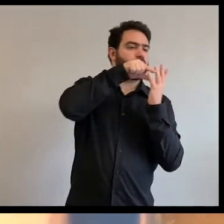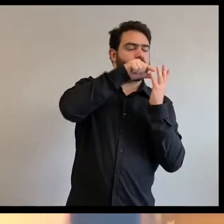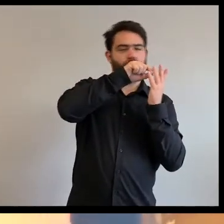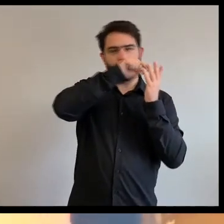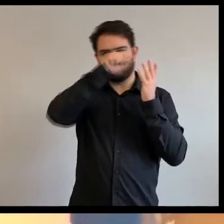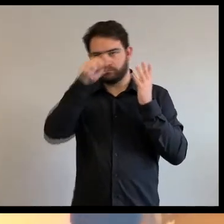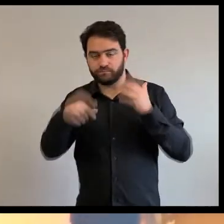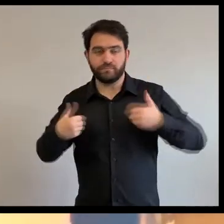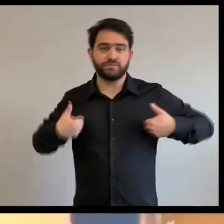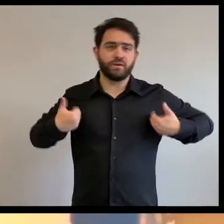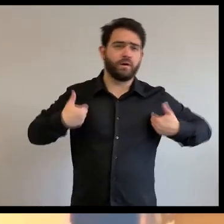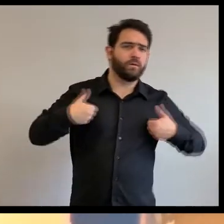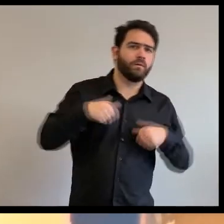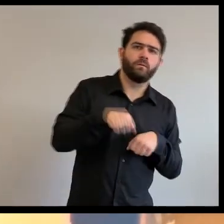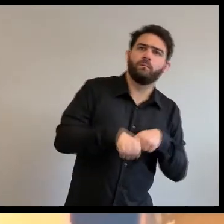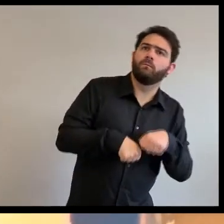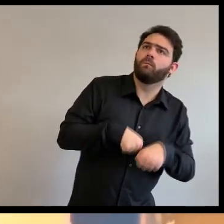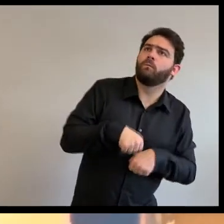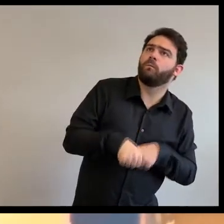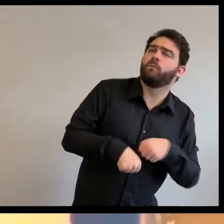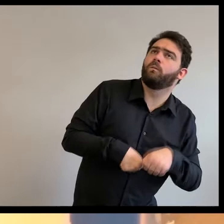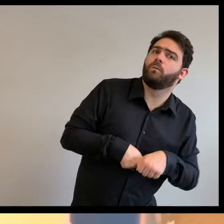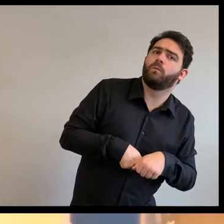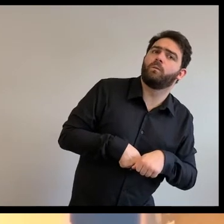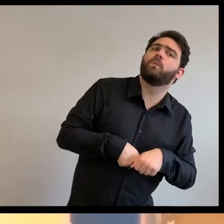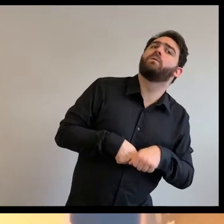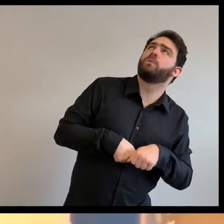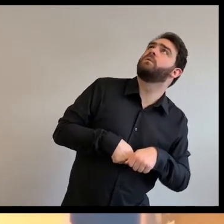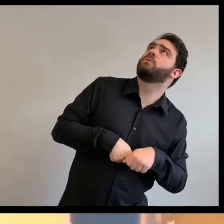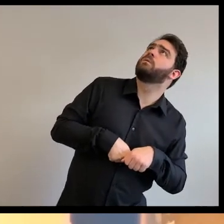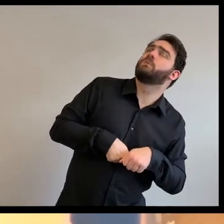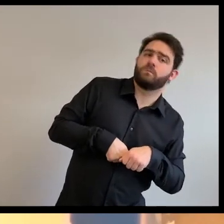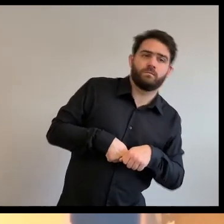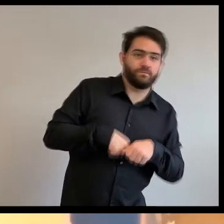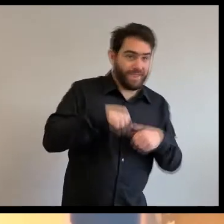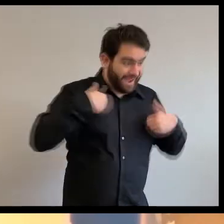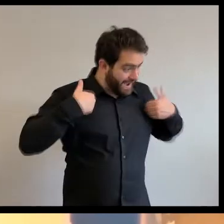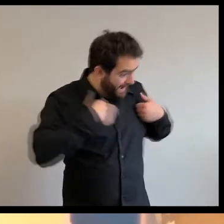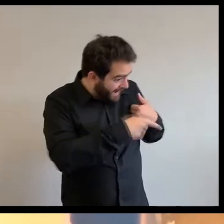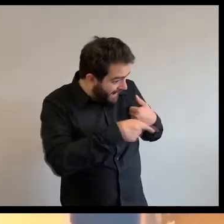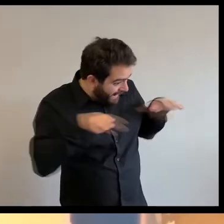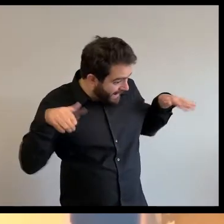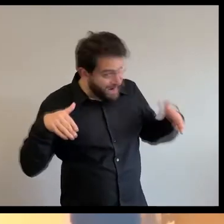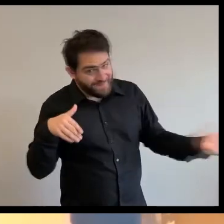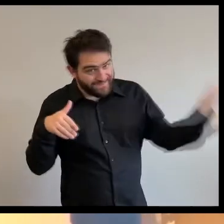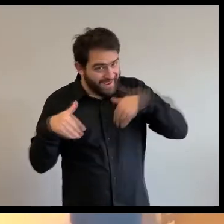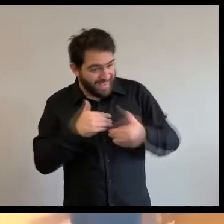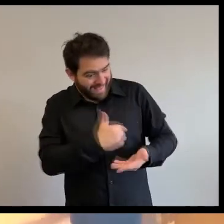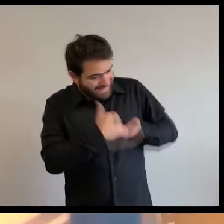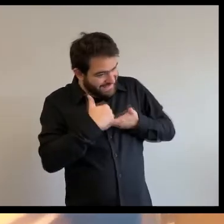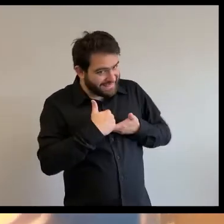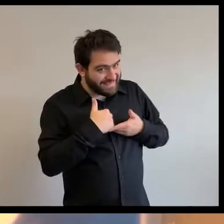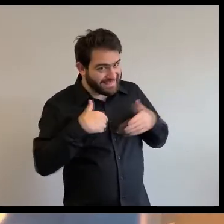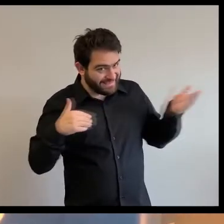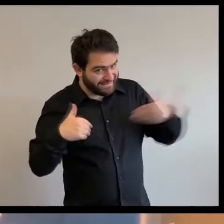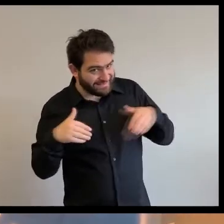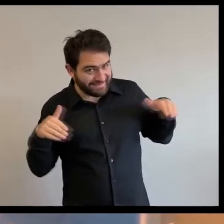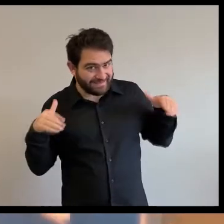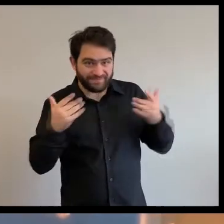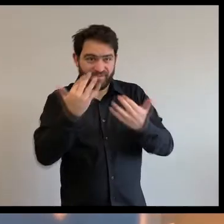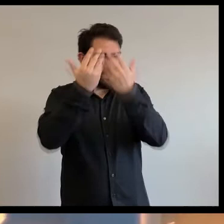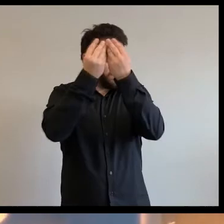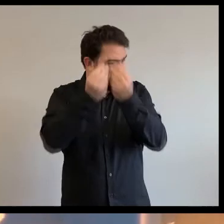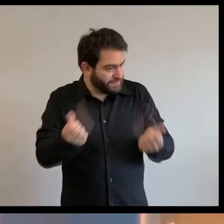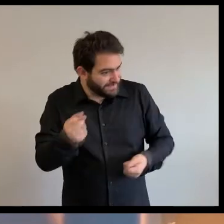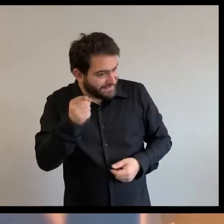pic bois est parti, et colibri continuait, et un peu plus loin sur le chemin en haut des arbres, il a entendu un bruit,